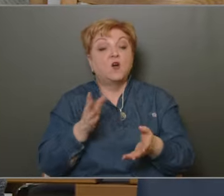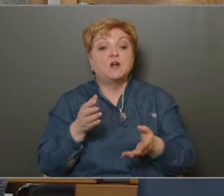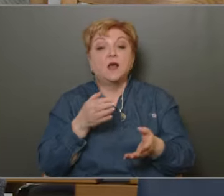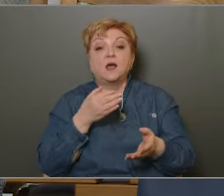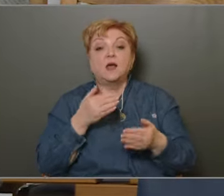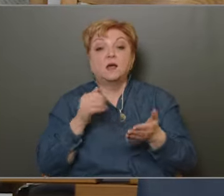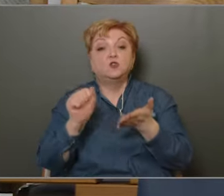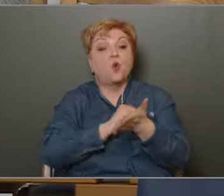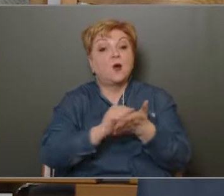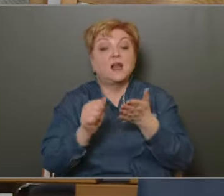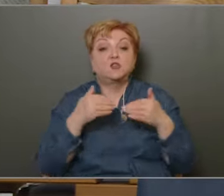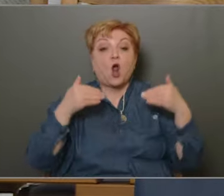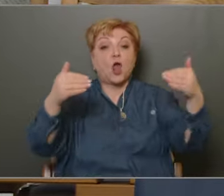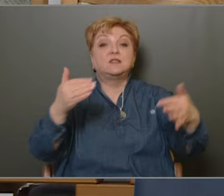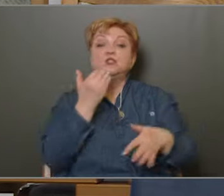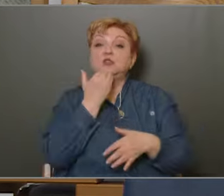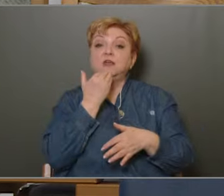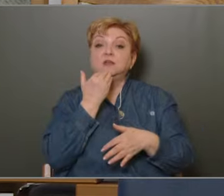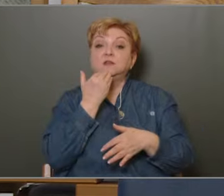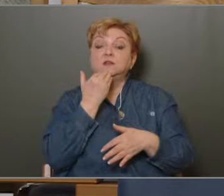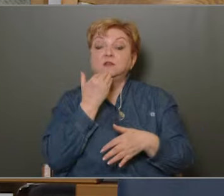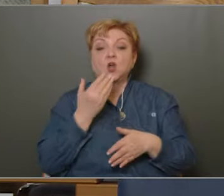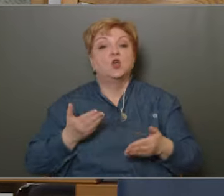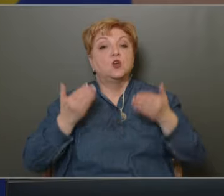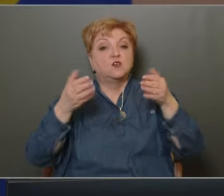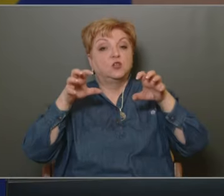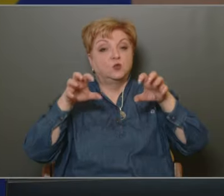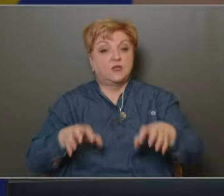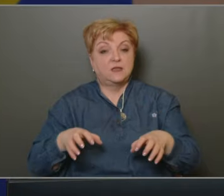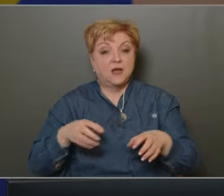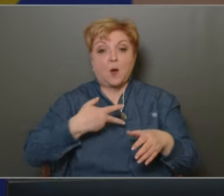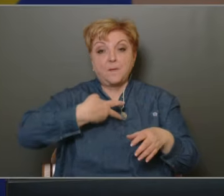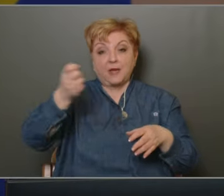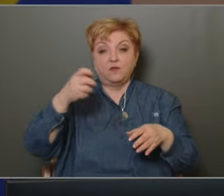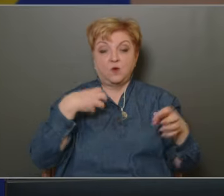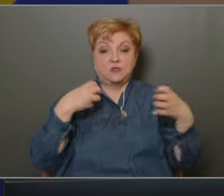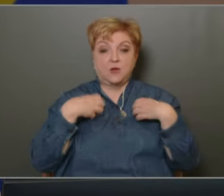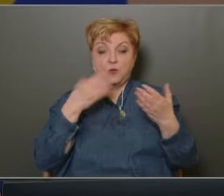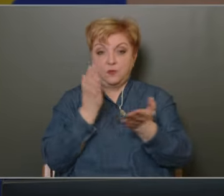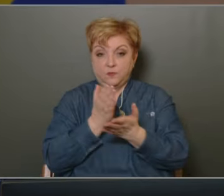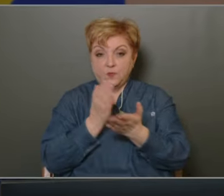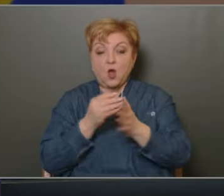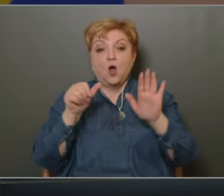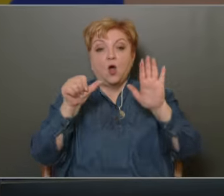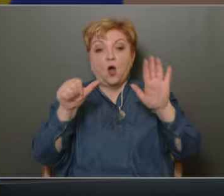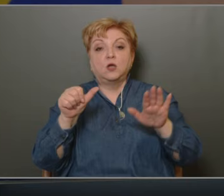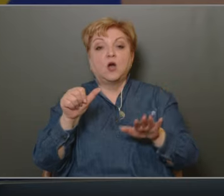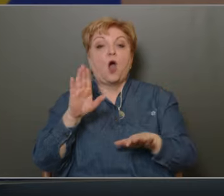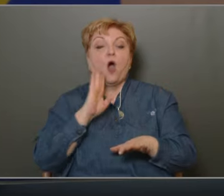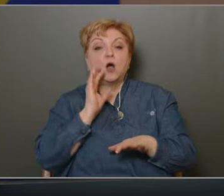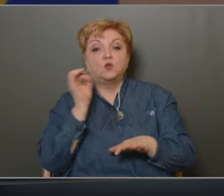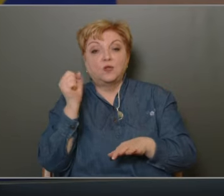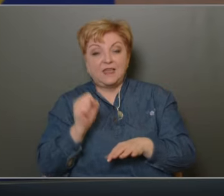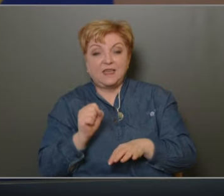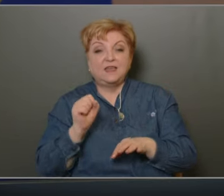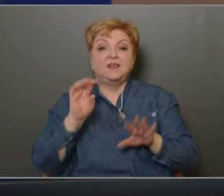törléshalasztásra igény? Nincs. Akkor javaslatot teszek a meghívóban szereplőknek megfelelően a 6A-tól D-ig, 9A